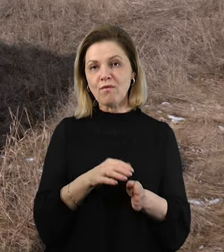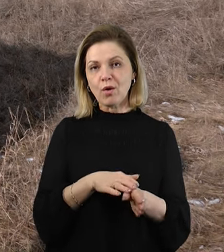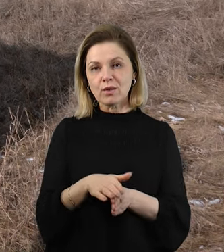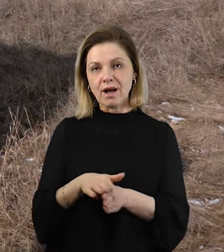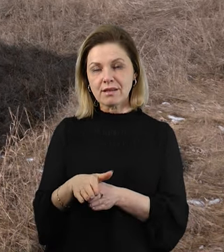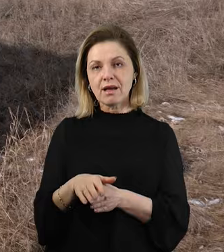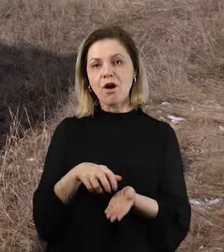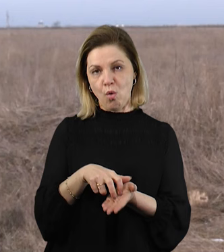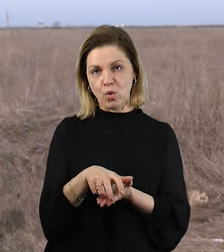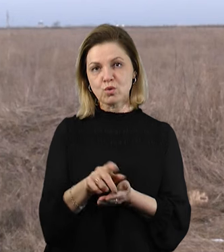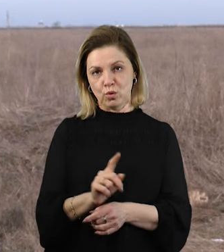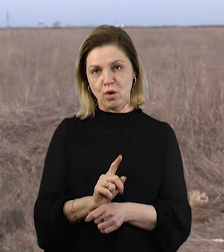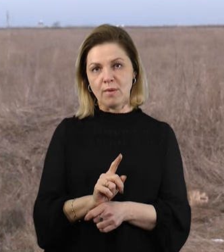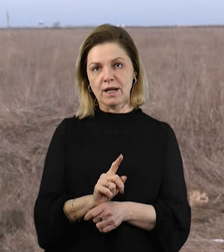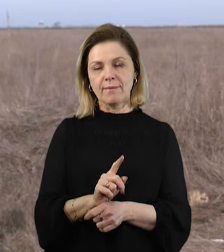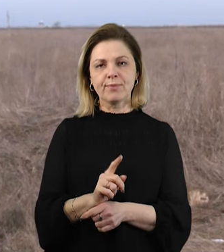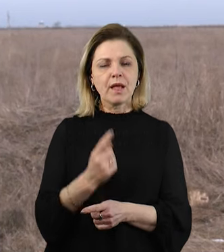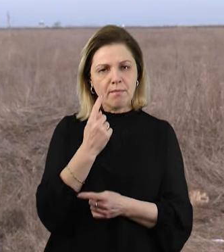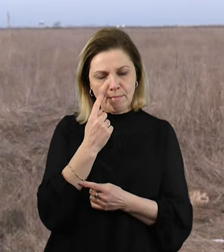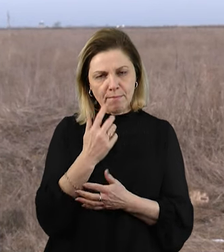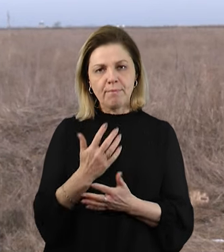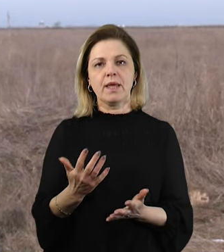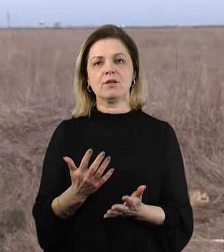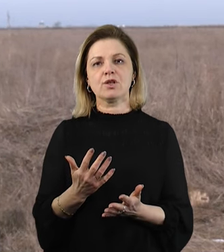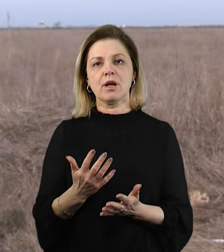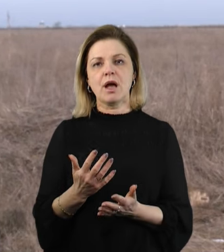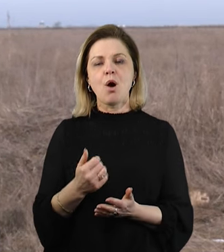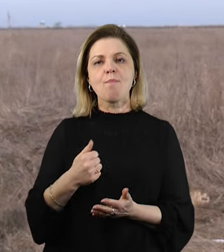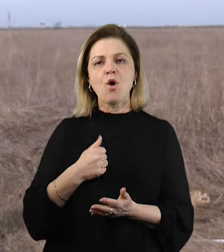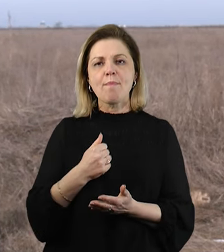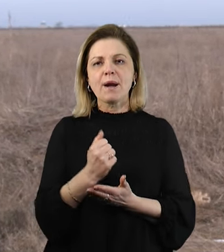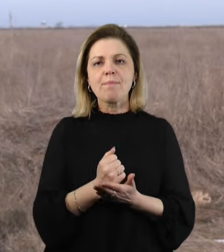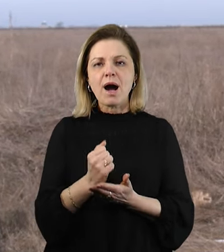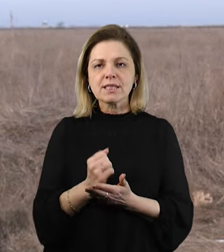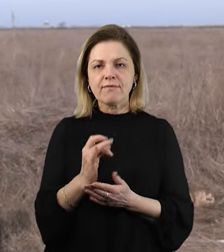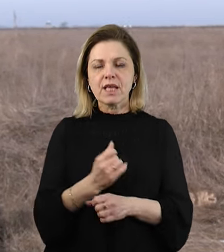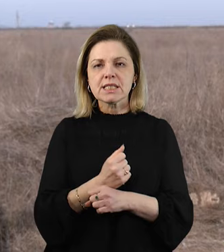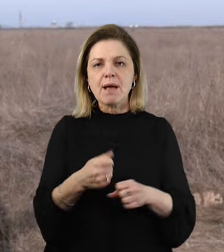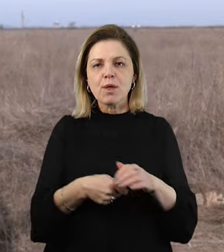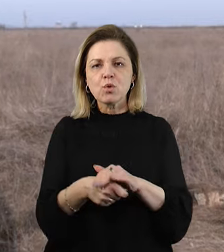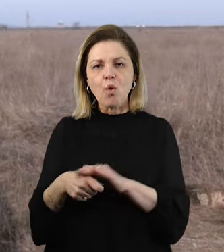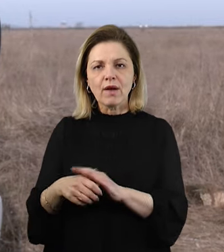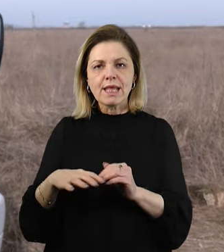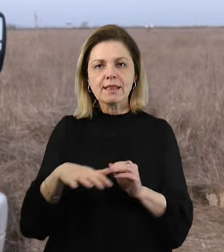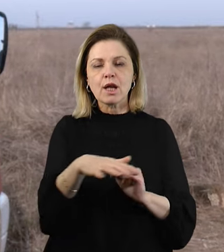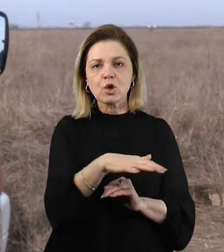Хочу. Нормально. Саме найбільше боєприпасів і замінована територія,